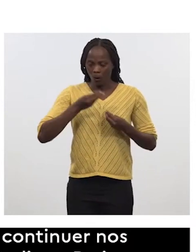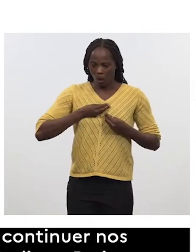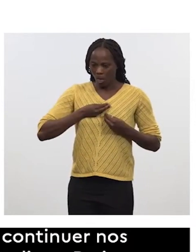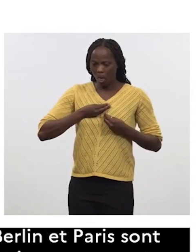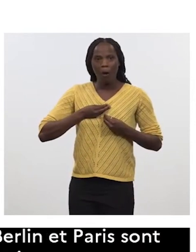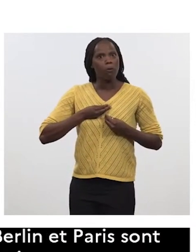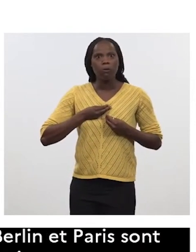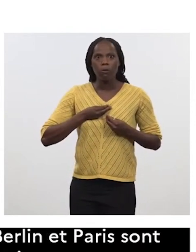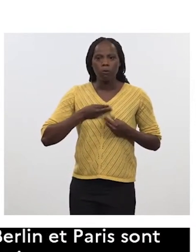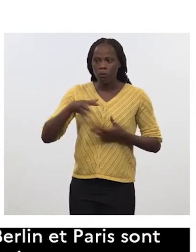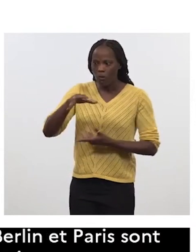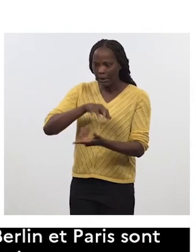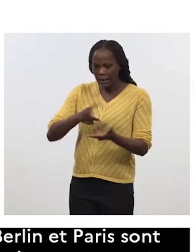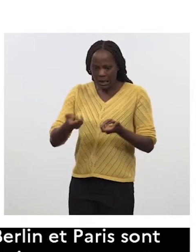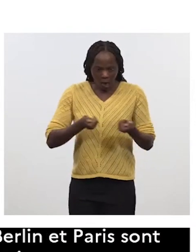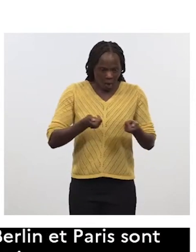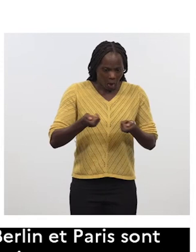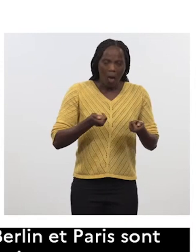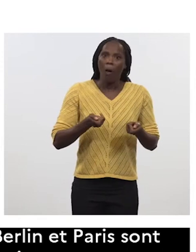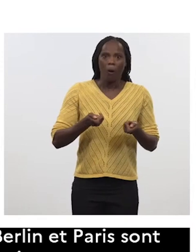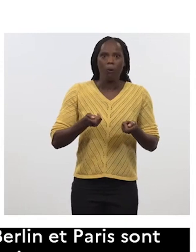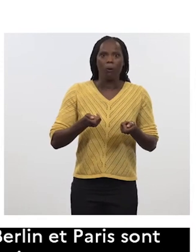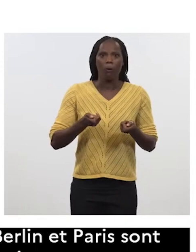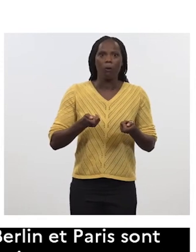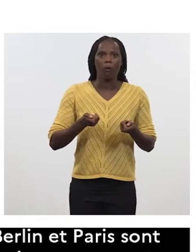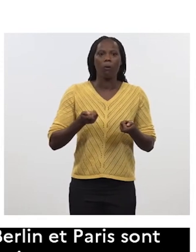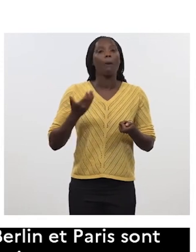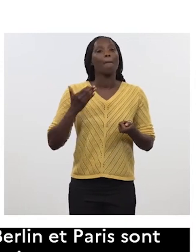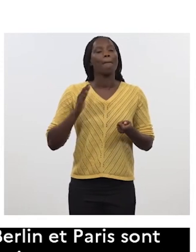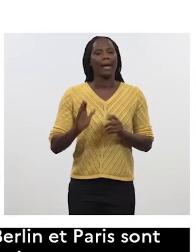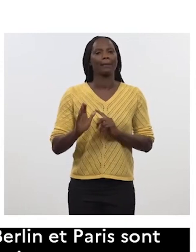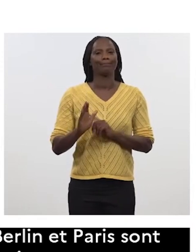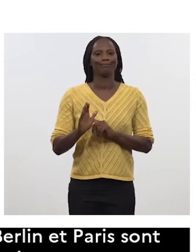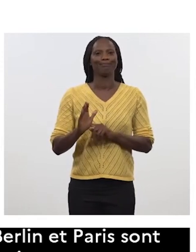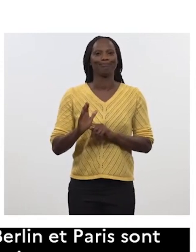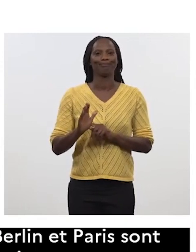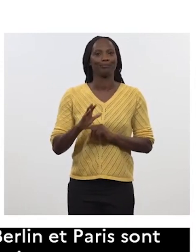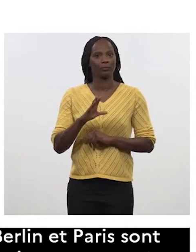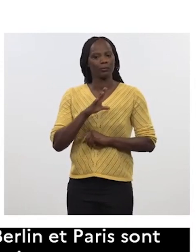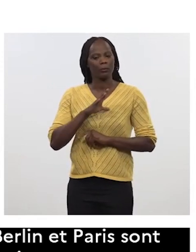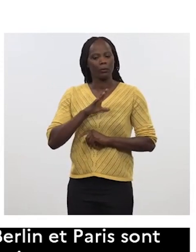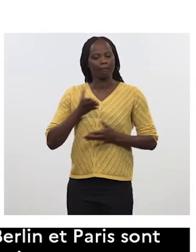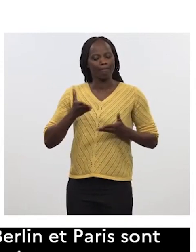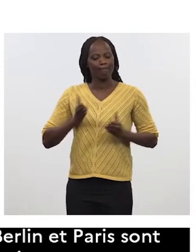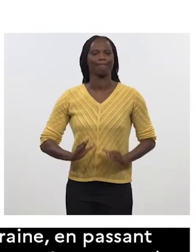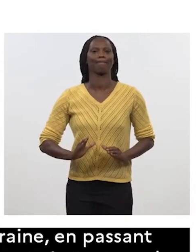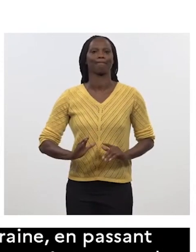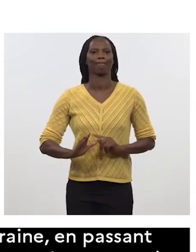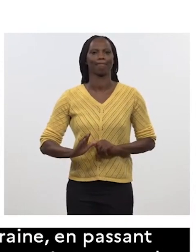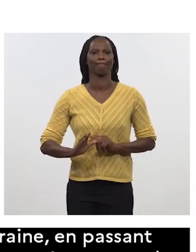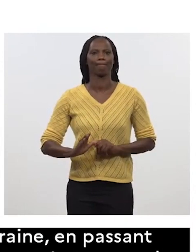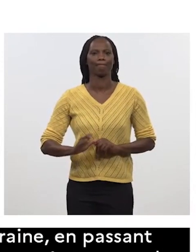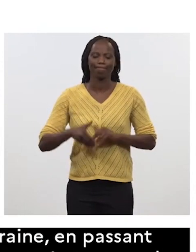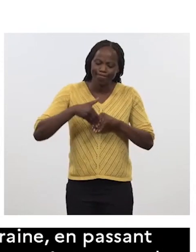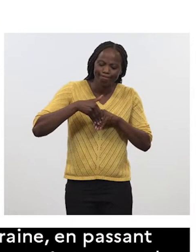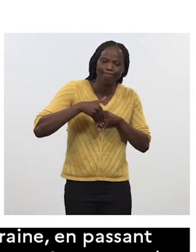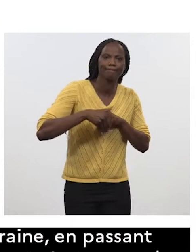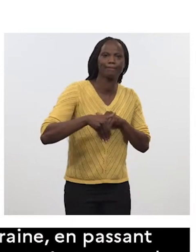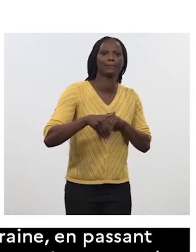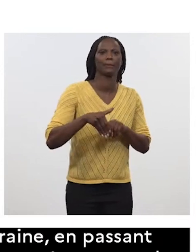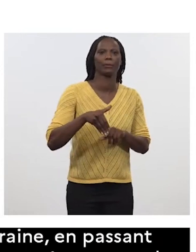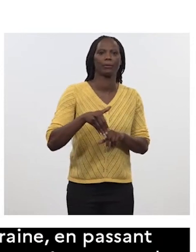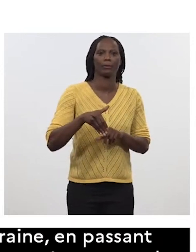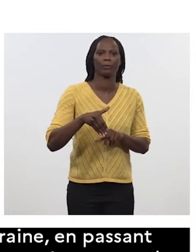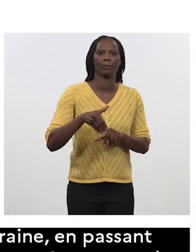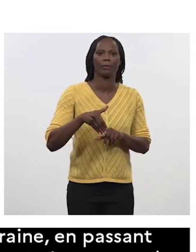par la gestion des crises au quotidien. Mais pour autant, nous avons un certain nombre de décisions à prendre dans les semaines qui vont venir